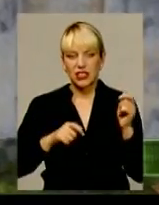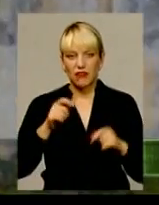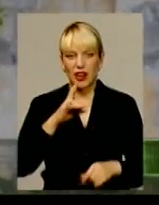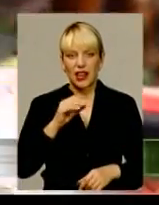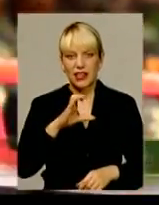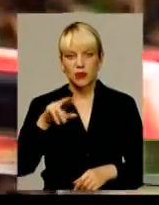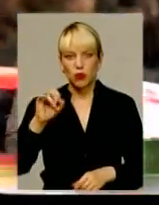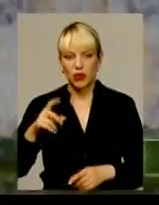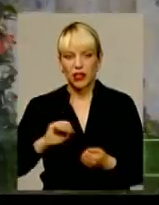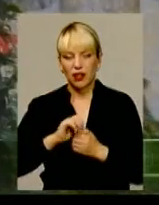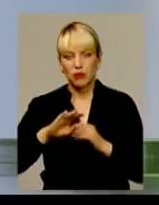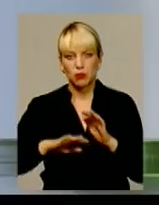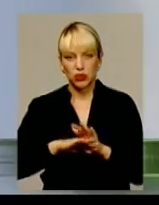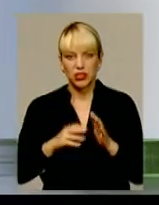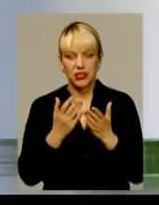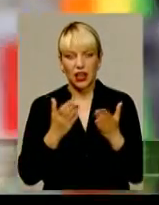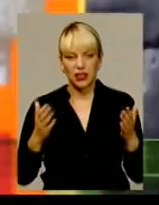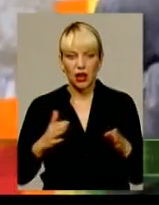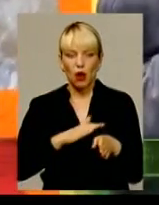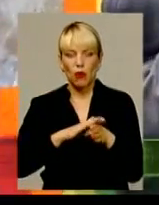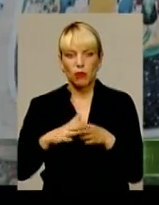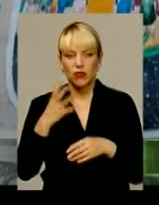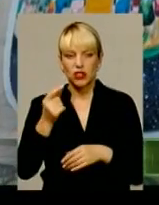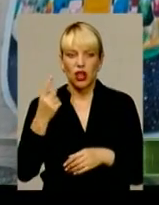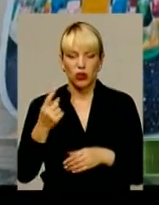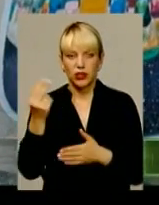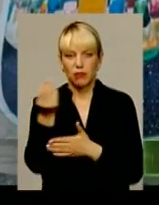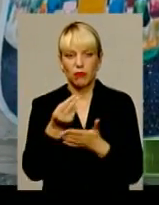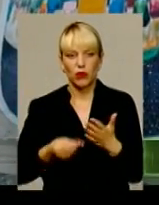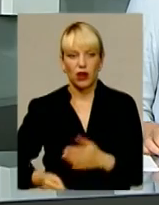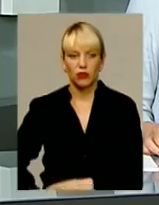Кам'янець-Подільська галерея «Просто неба» поповниться ще одним моралом.